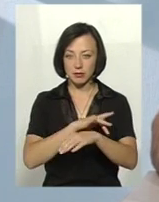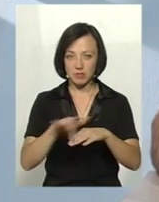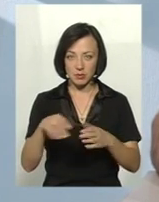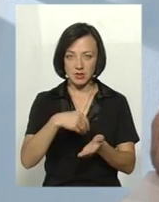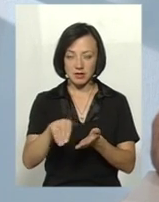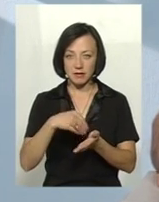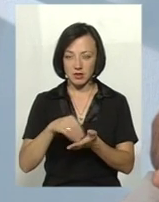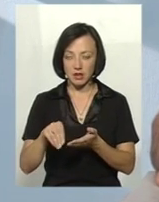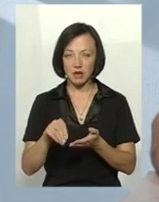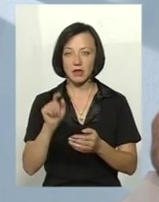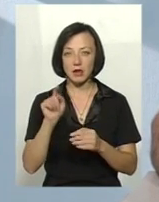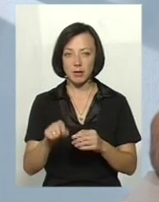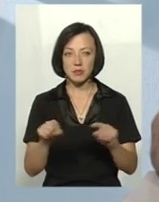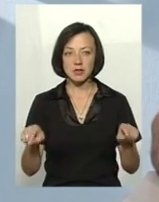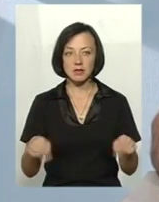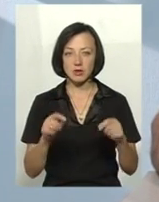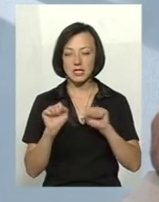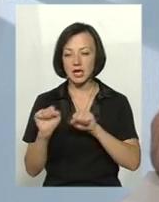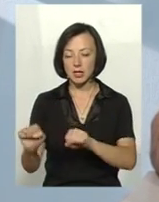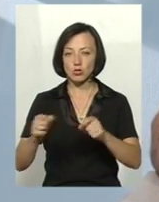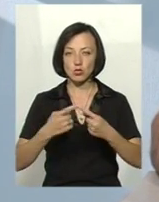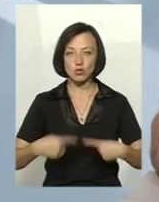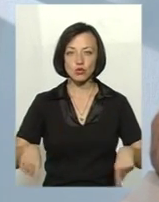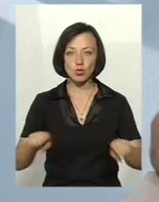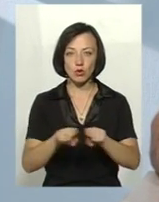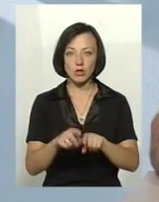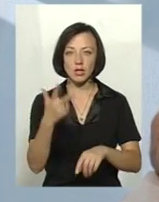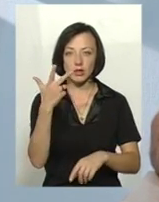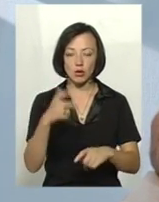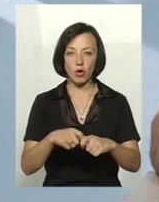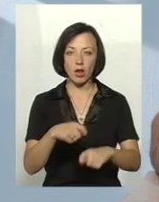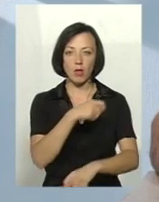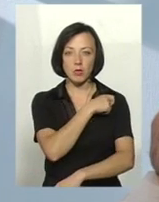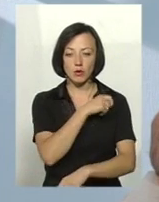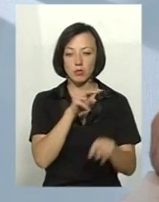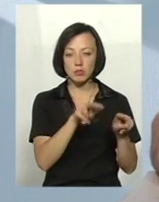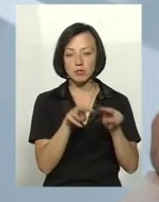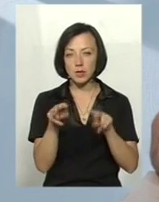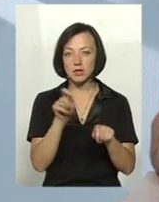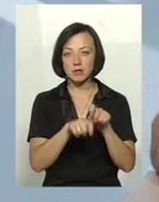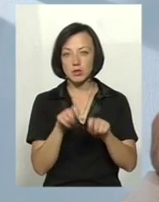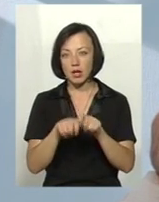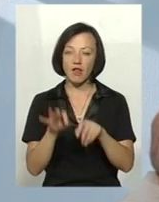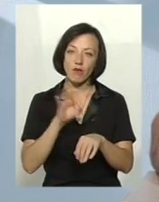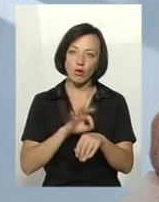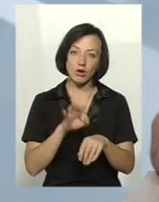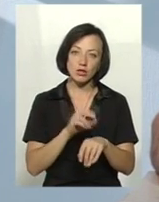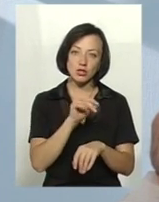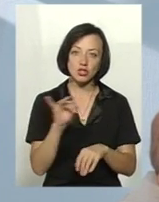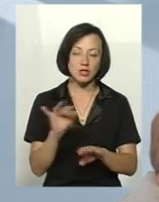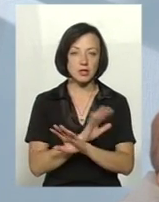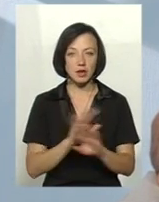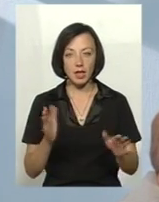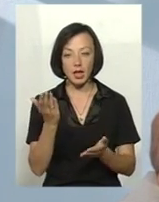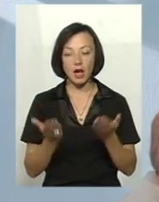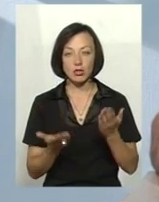'я, ми створюємо захисну зону трьохкілометрову, в якій ми спостерігаємо, хворіють чи не хворіють тварини.